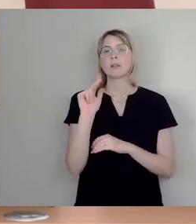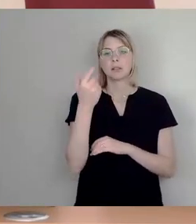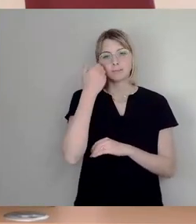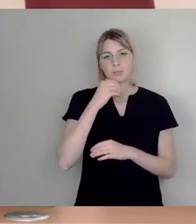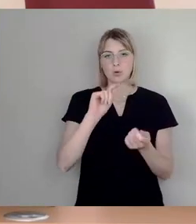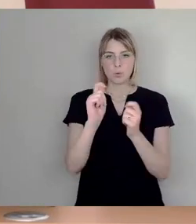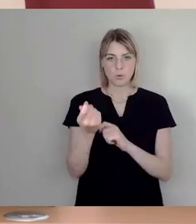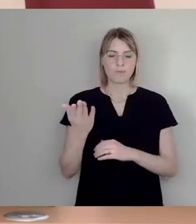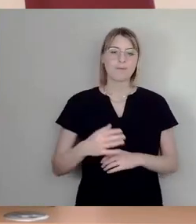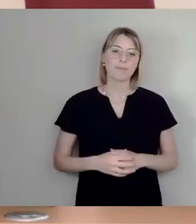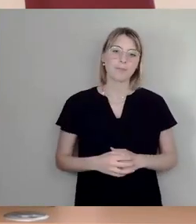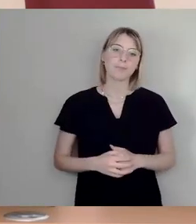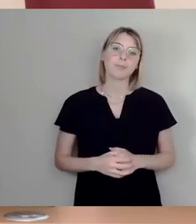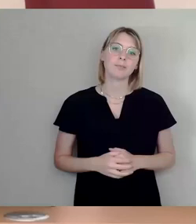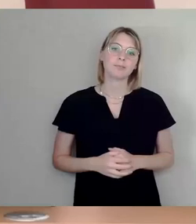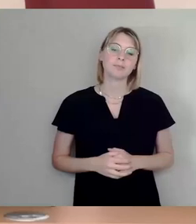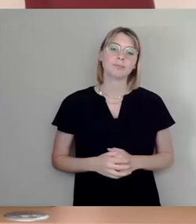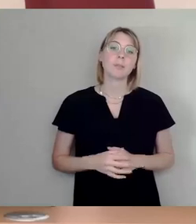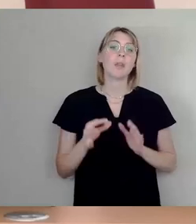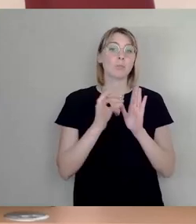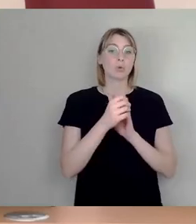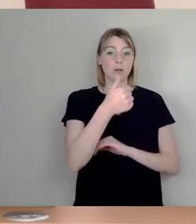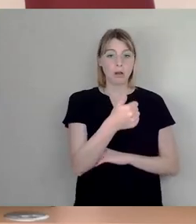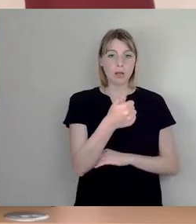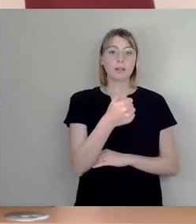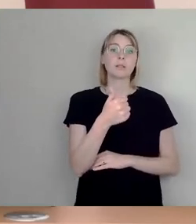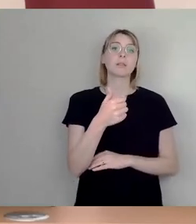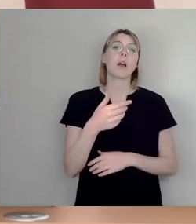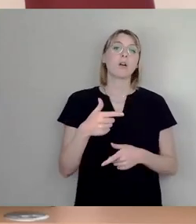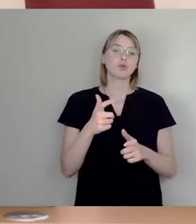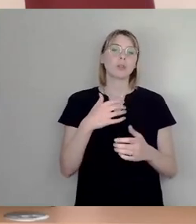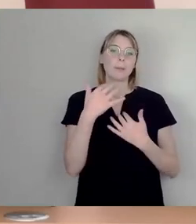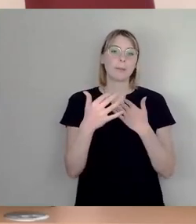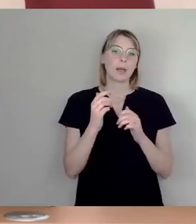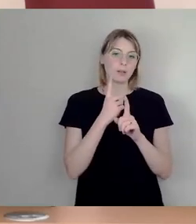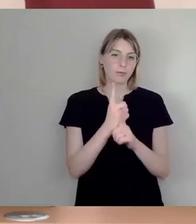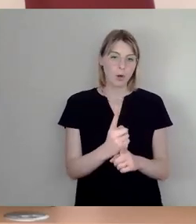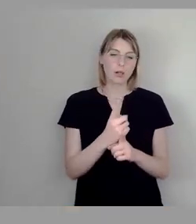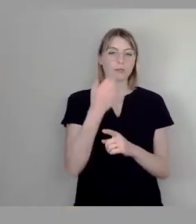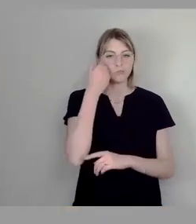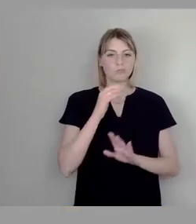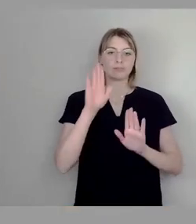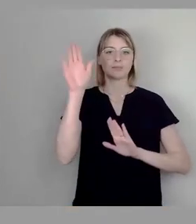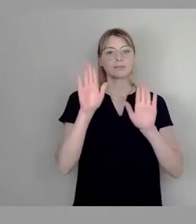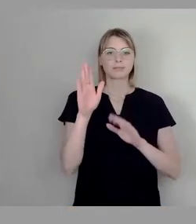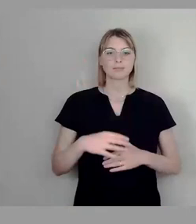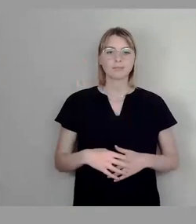So, wer dem Punkt 1 des fehlerführenden Ausschussberichtes folgen möchte, den bitte ich jetzt um das Stimmzeichen.